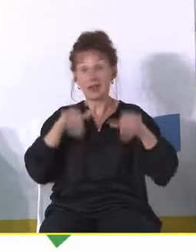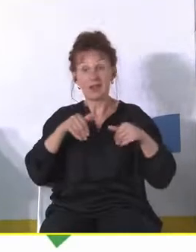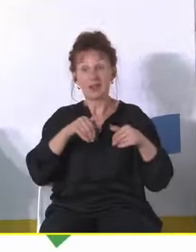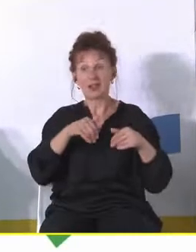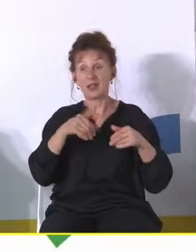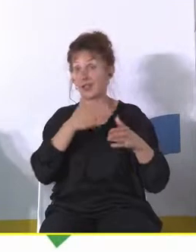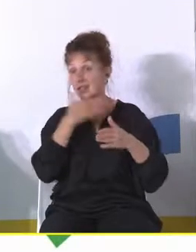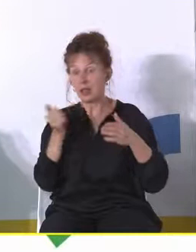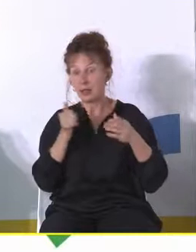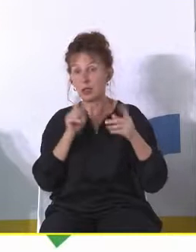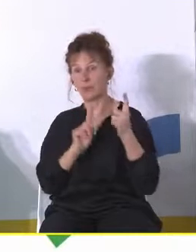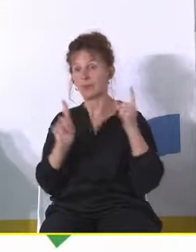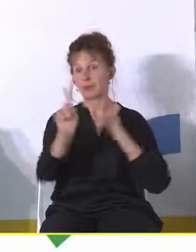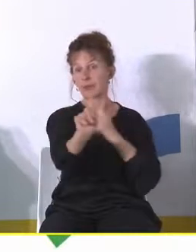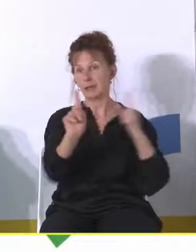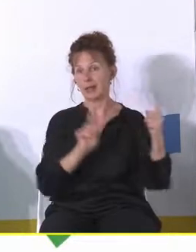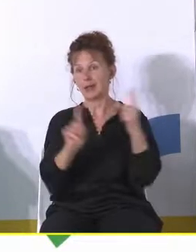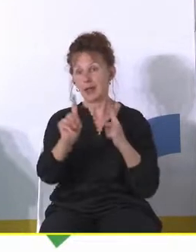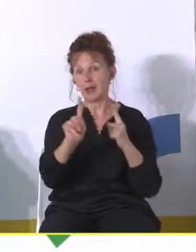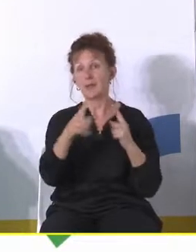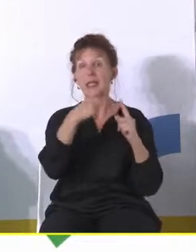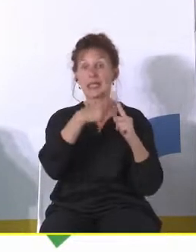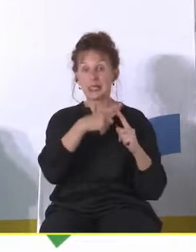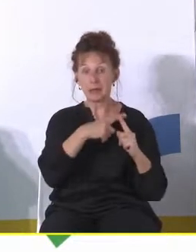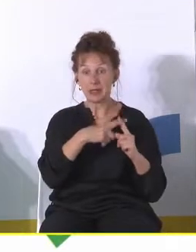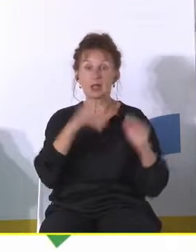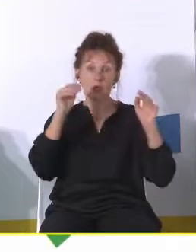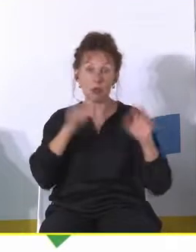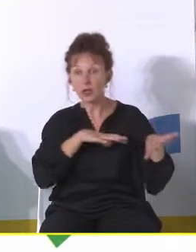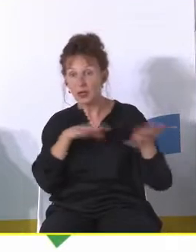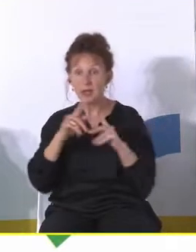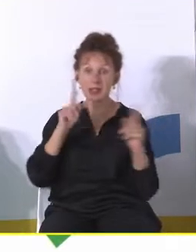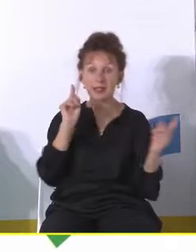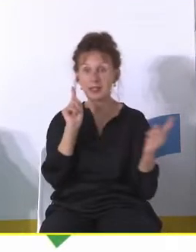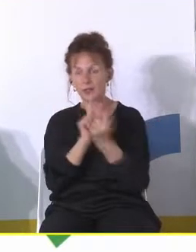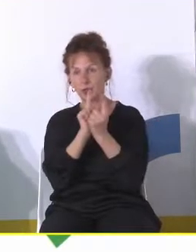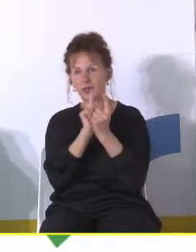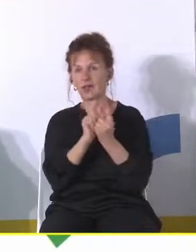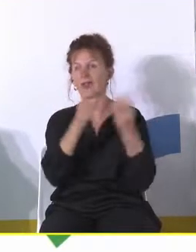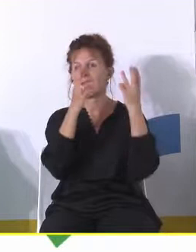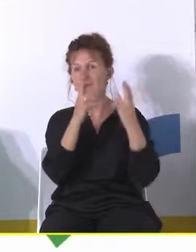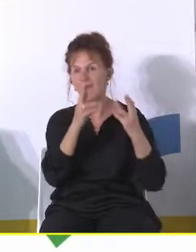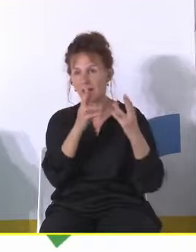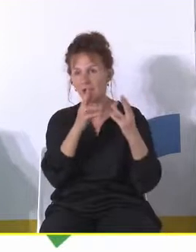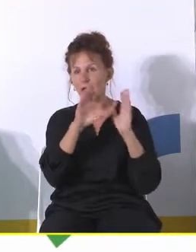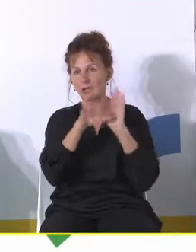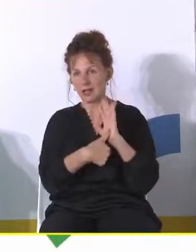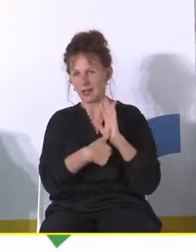omijają, tak, ale są tam. Czyli cmentarze to być może, że jest jeden z najistotniejszych punktów